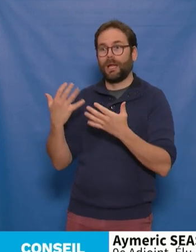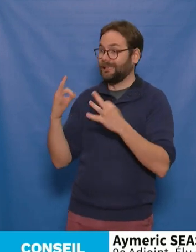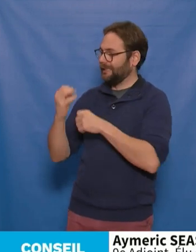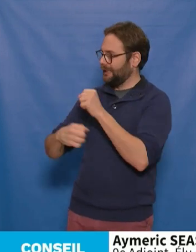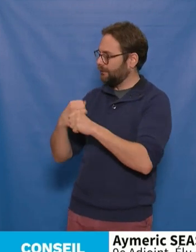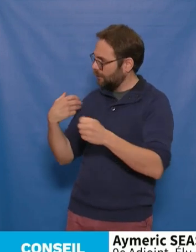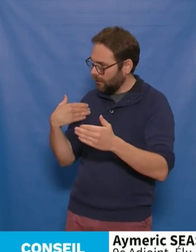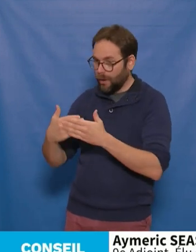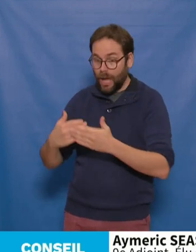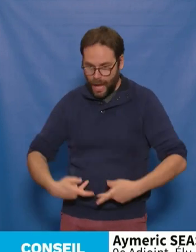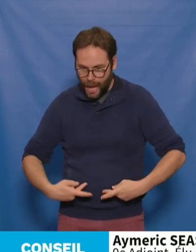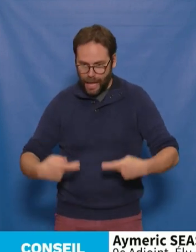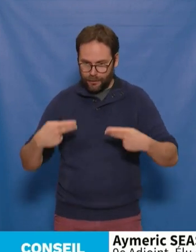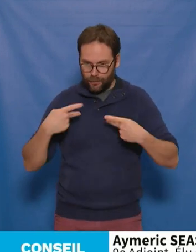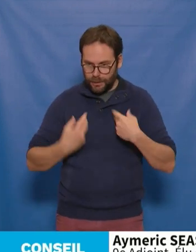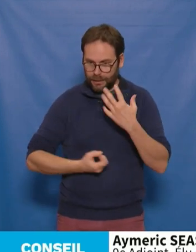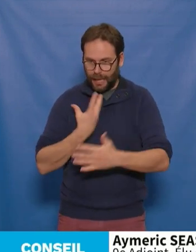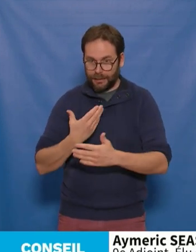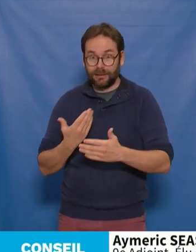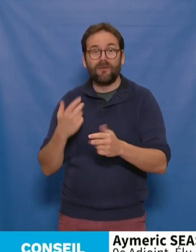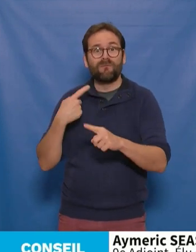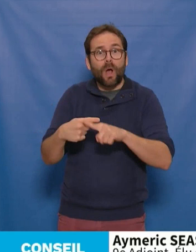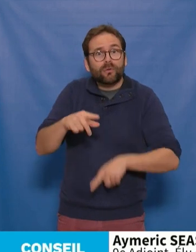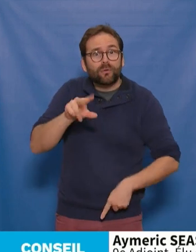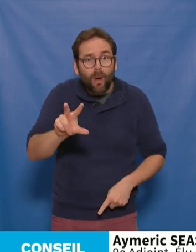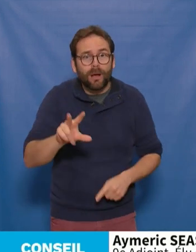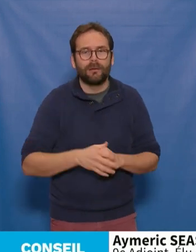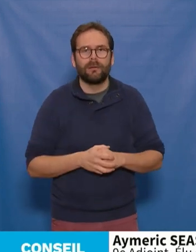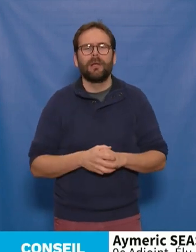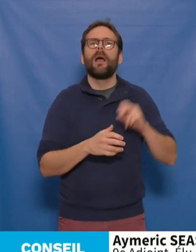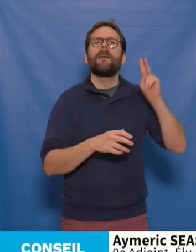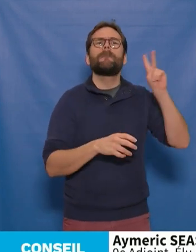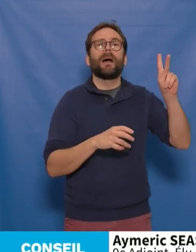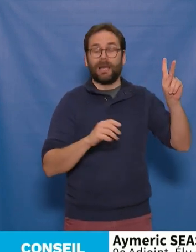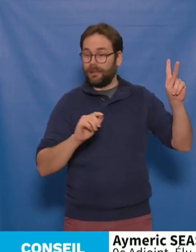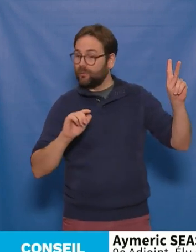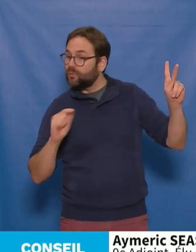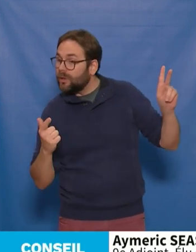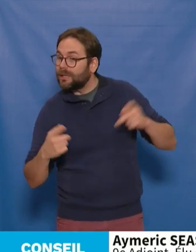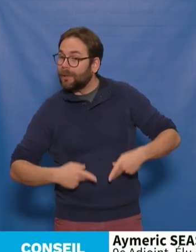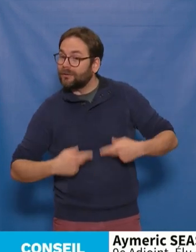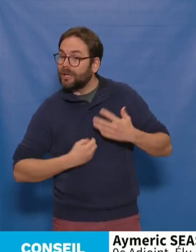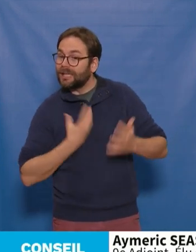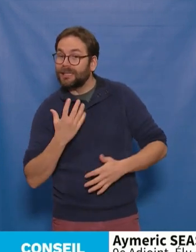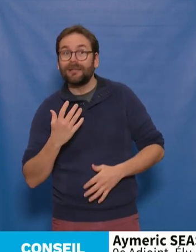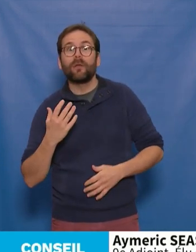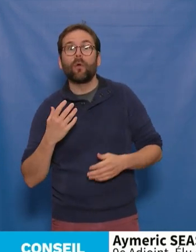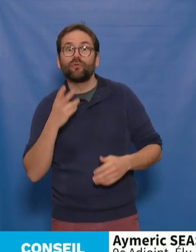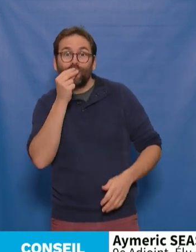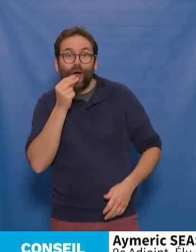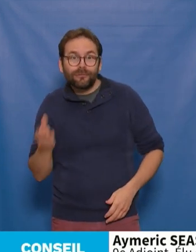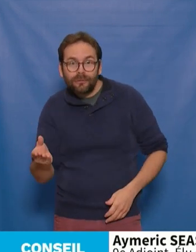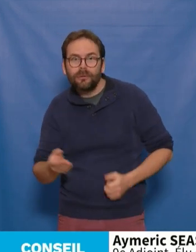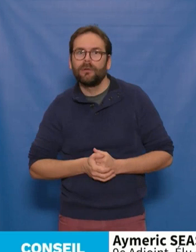places en ateliers d'artistes a triplé. Nous sommes devenus la deuxième ville après Paris en nombre de places d'ateliers d'artistes et nous